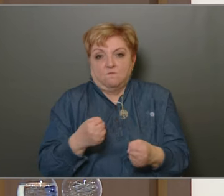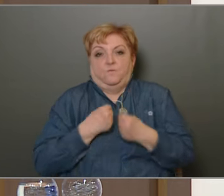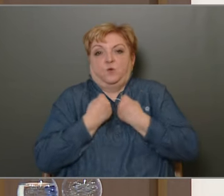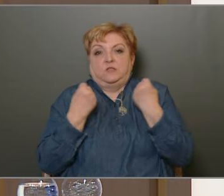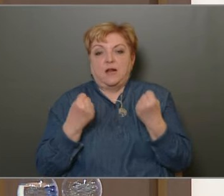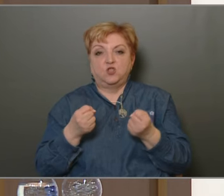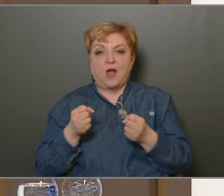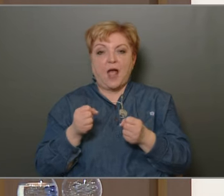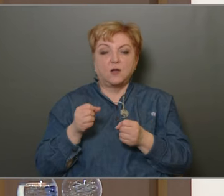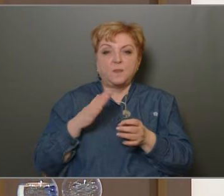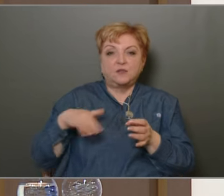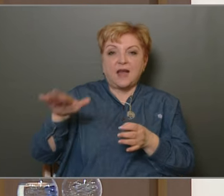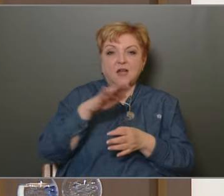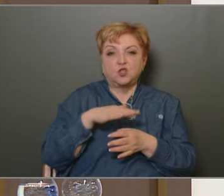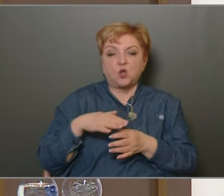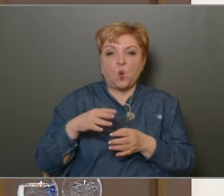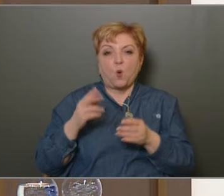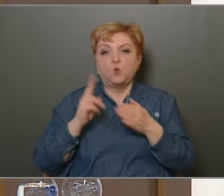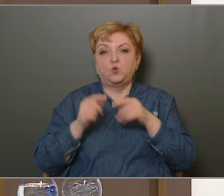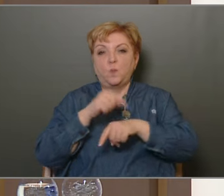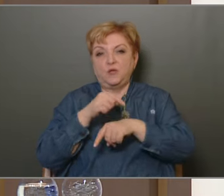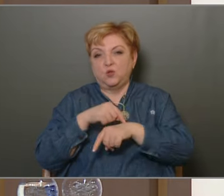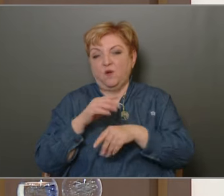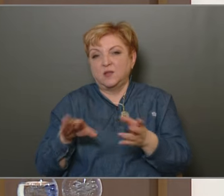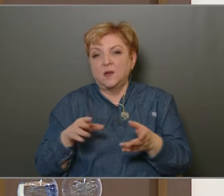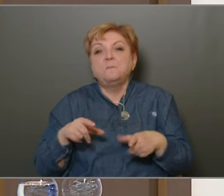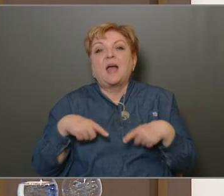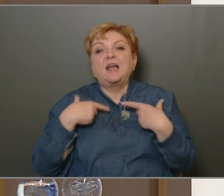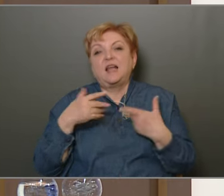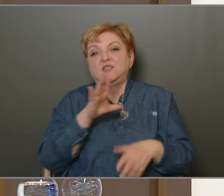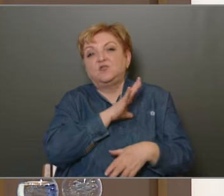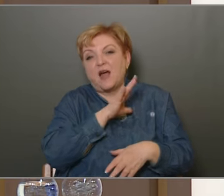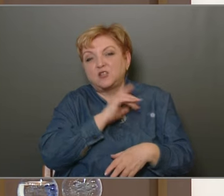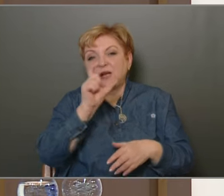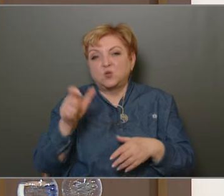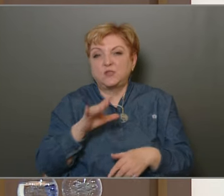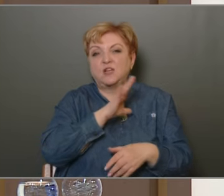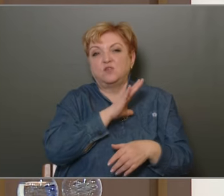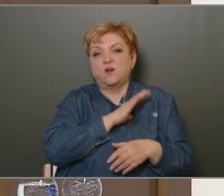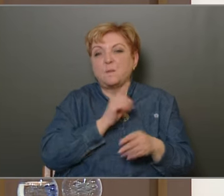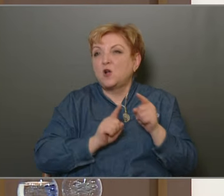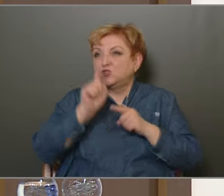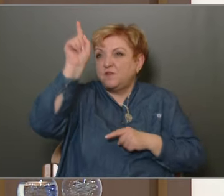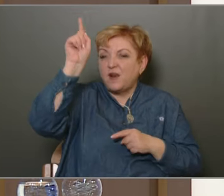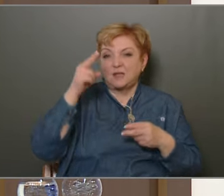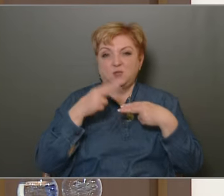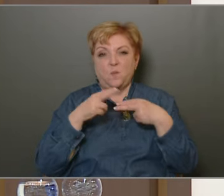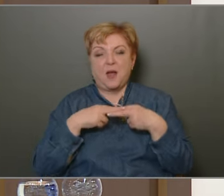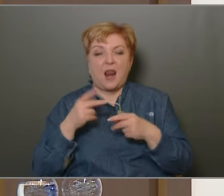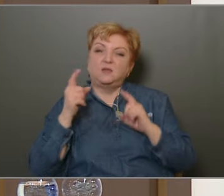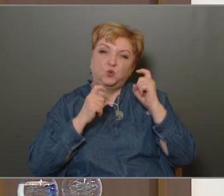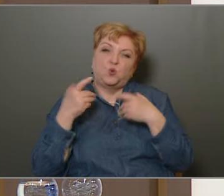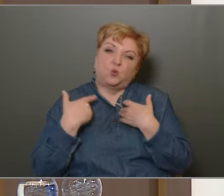frusztráltság, ami a társadalomban az utóbbi időben van, és beszéltünk róla a megjelentési válsága, a szociális válsága, a magas infláció, mert ez itt is